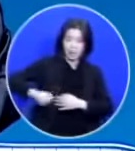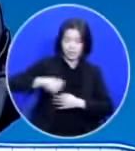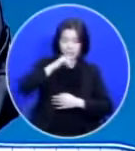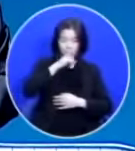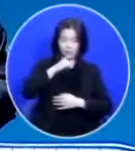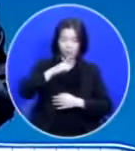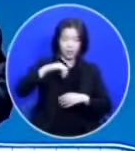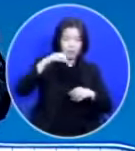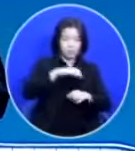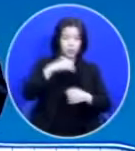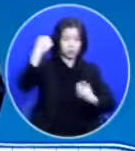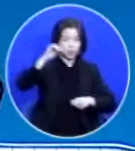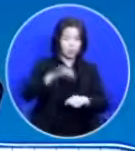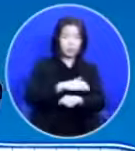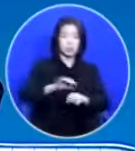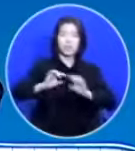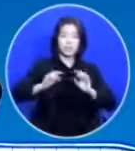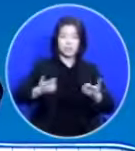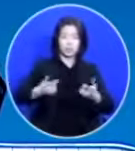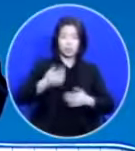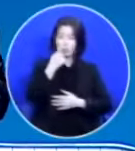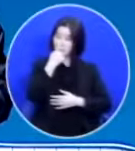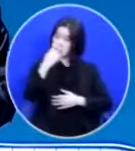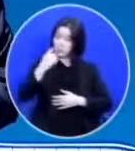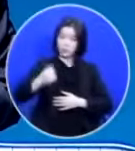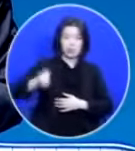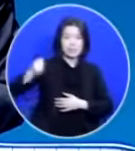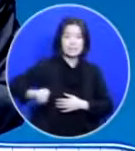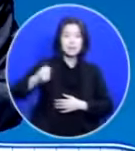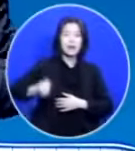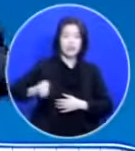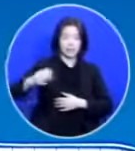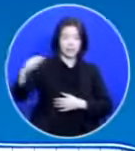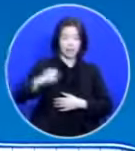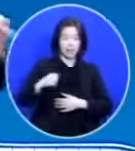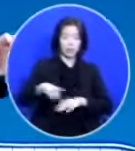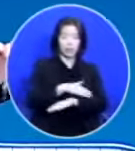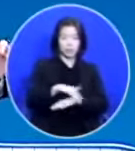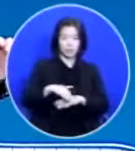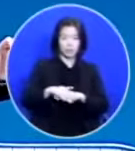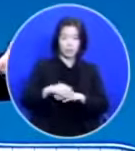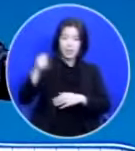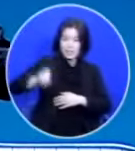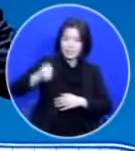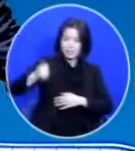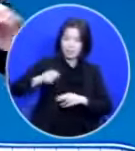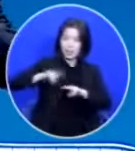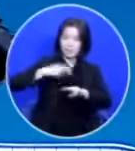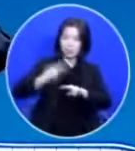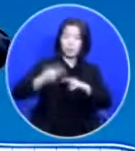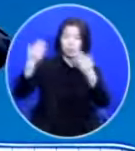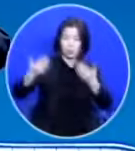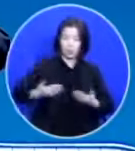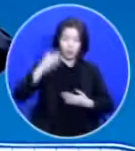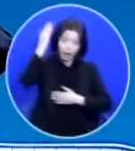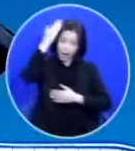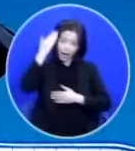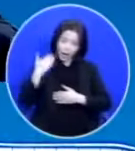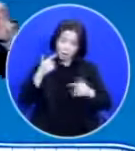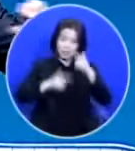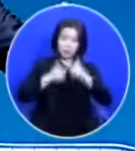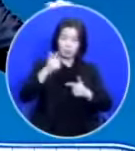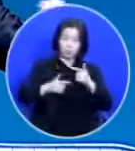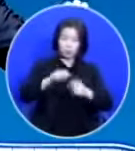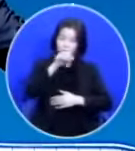불편해서라기보다는 멋으로 가지고 다니시죠 지팡이 선물을 받았습니다 흑단목으로 된 아주